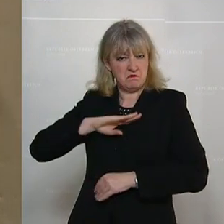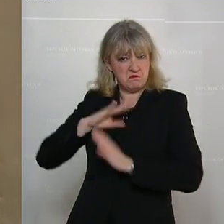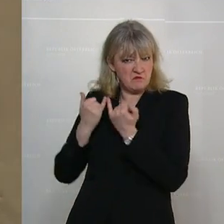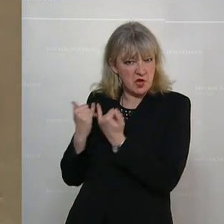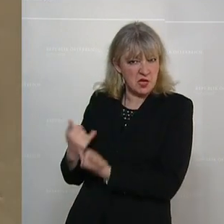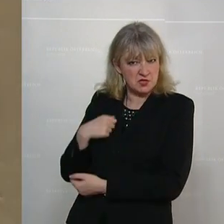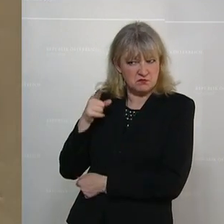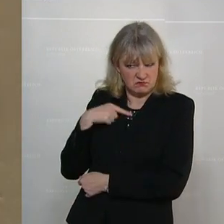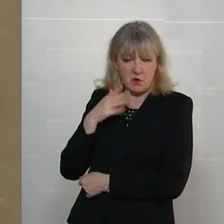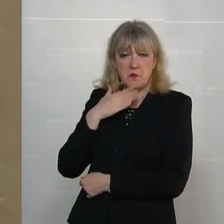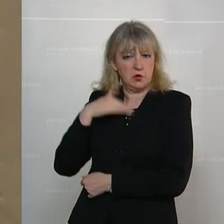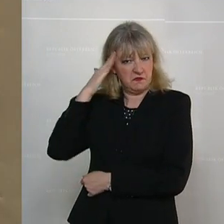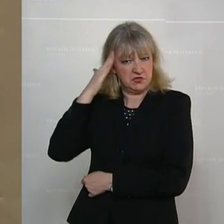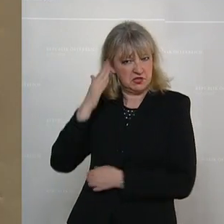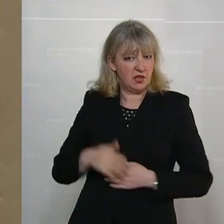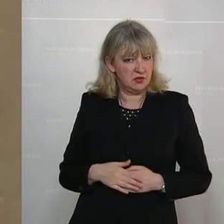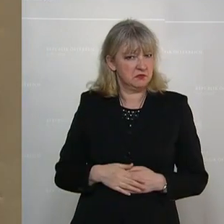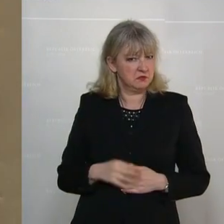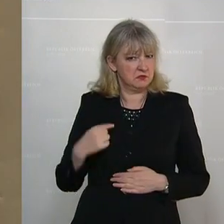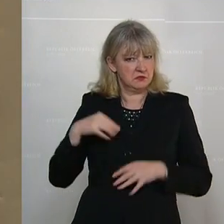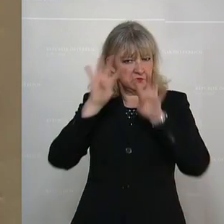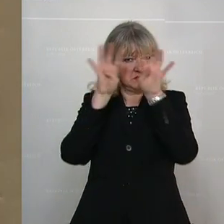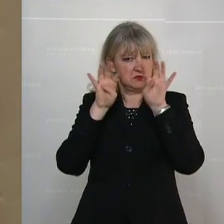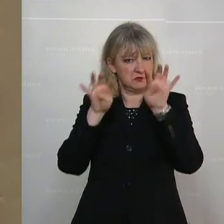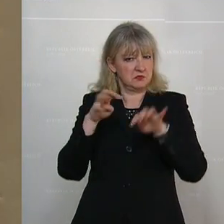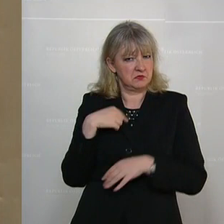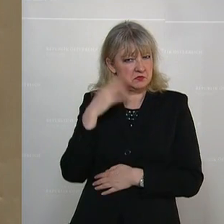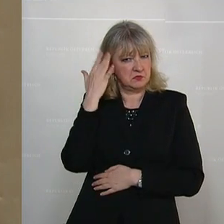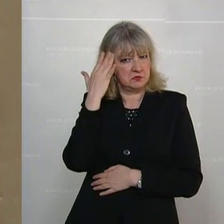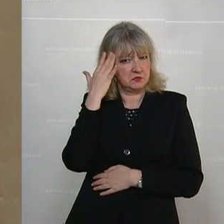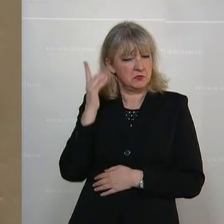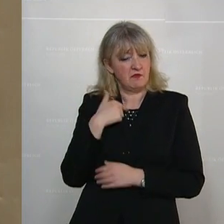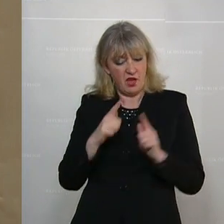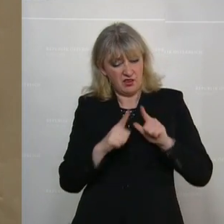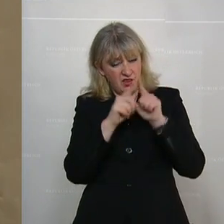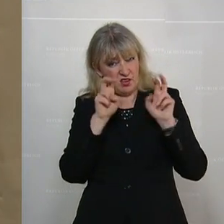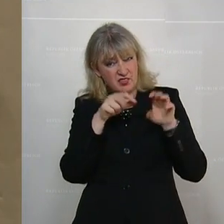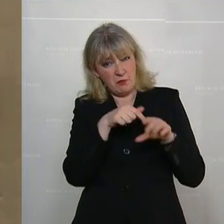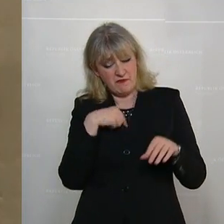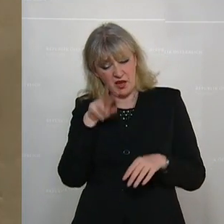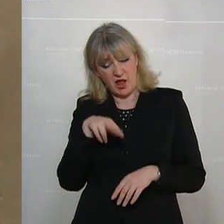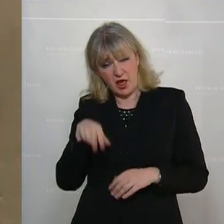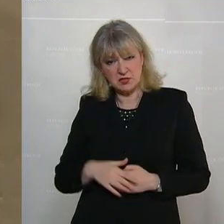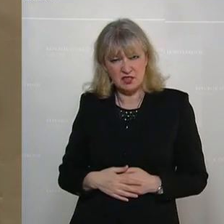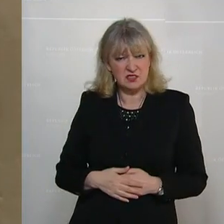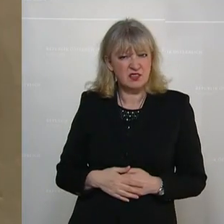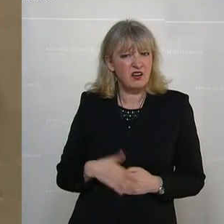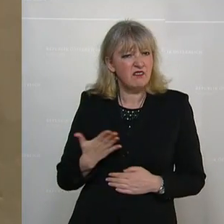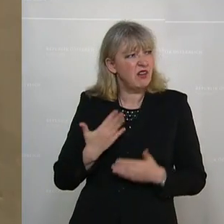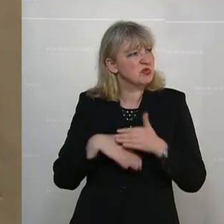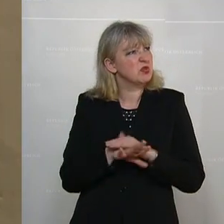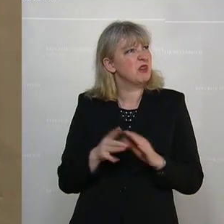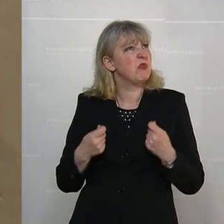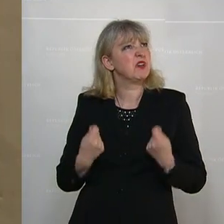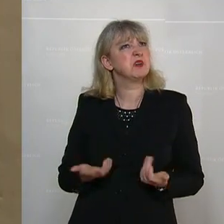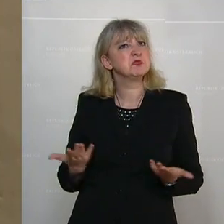Und ich möchte nicht, ich frage mich, und ich habe mich gefragt, wie ich das von der Kirche gelesen habe, wie viele Unternehmer wird es